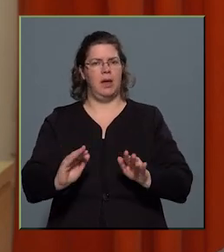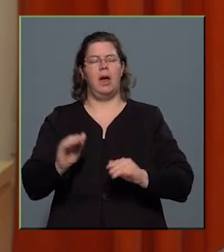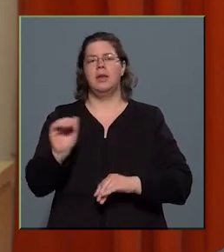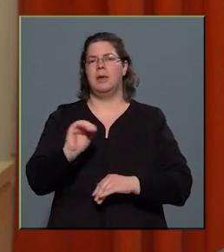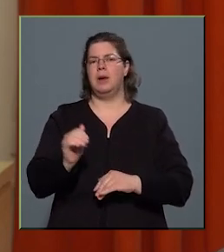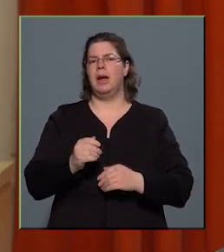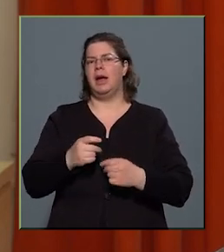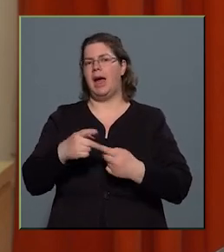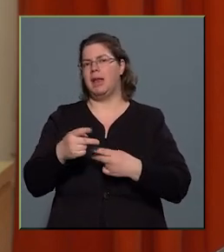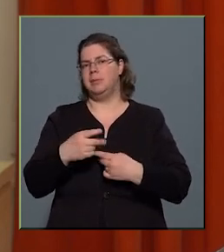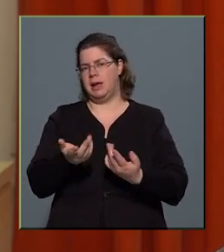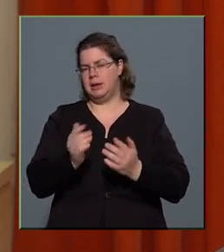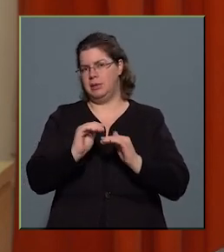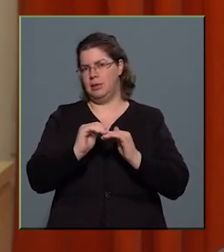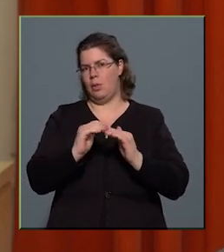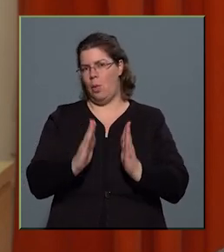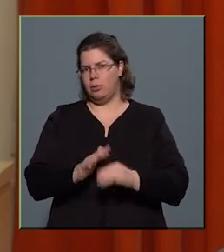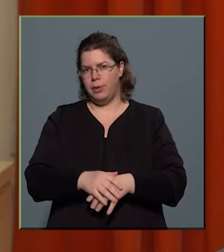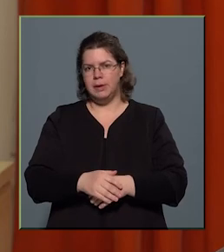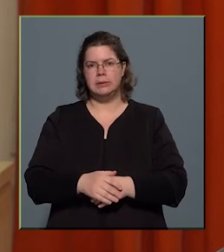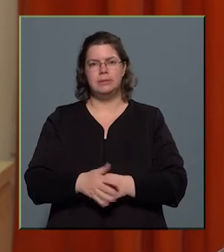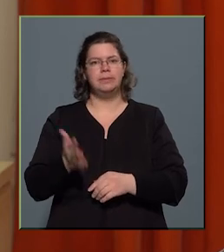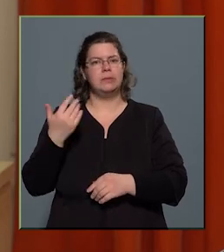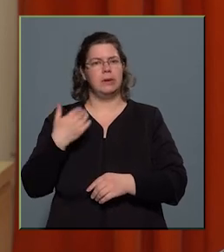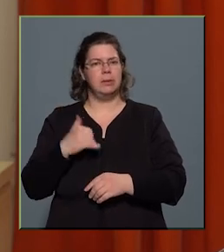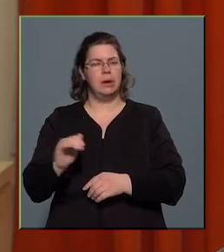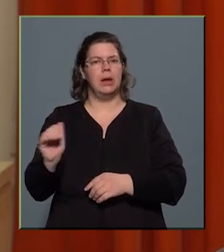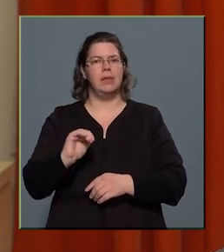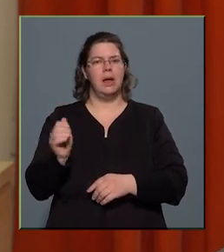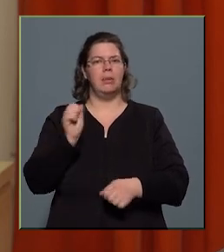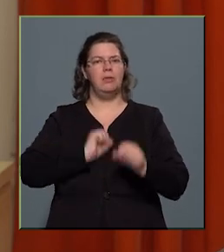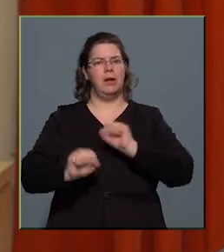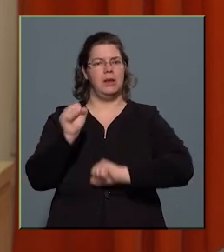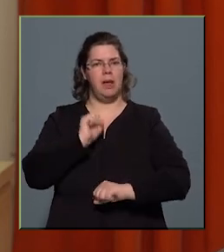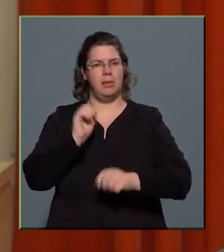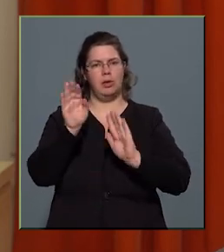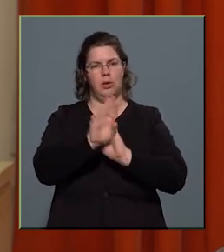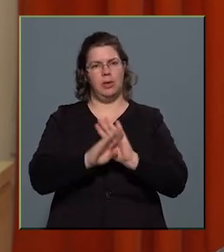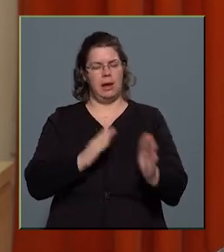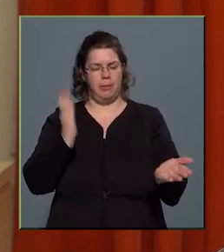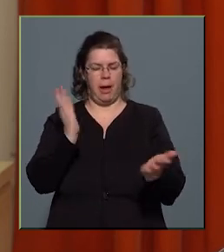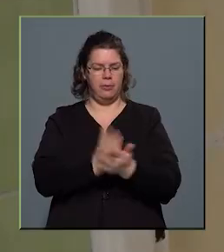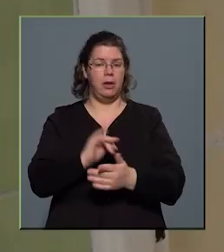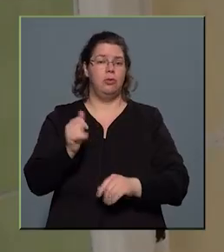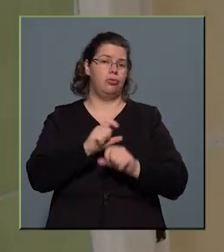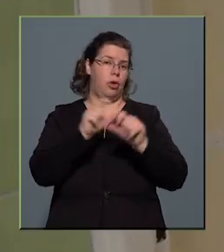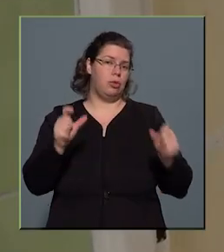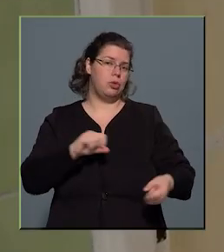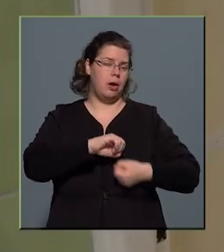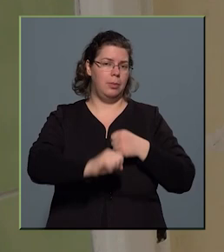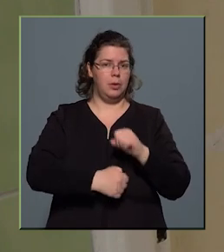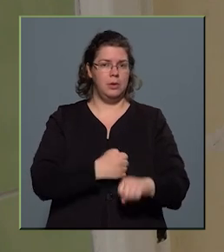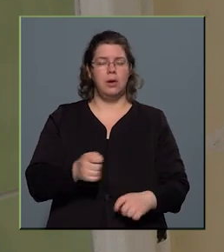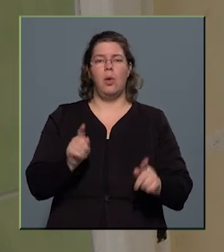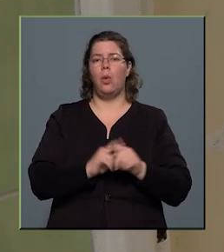új nemrég beiktatott gyermekvédelmi törvénynek megfelelően, és azóta működünk. Olyan